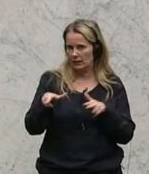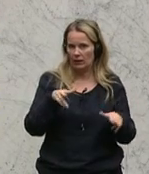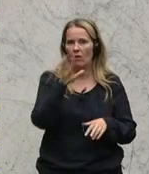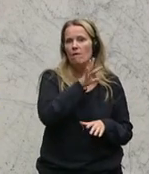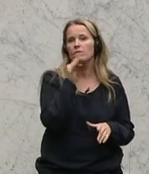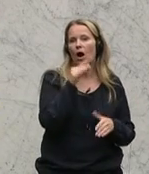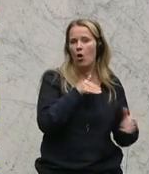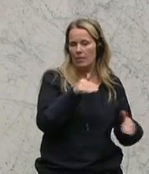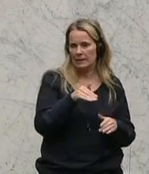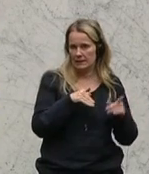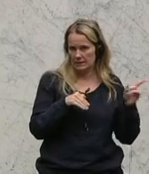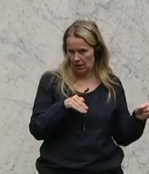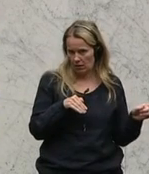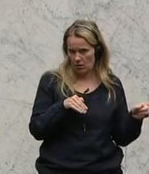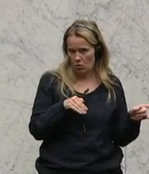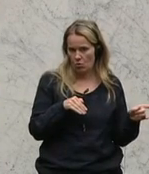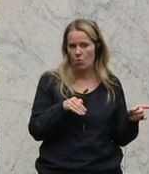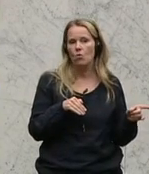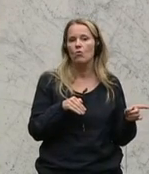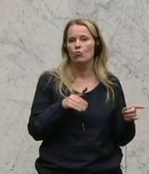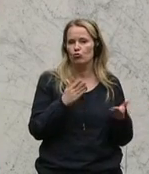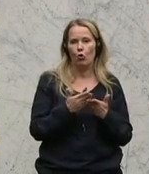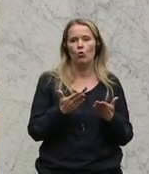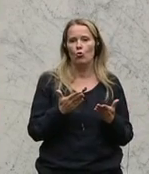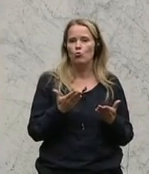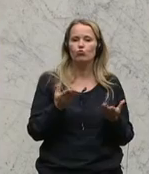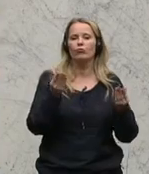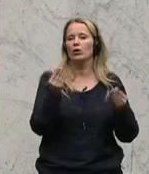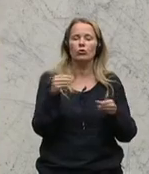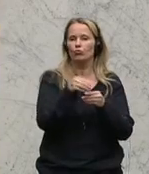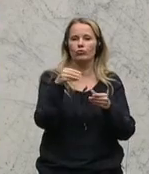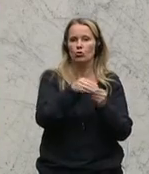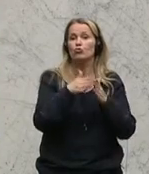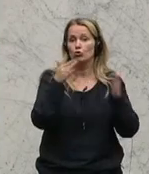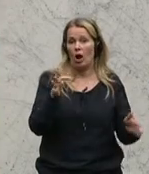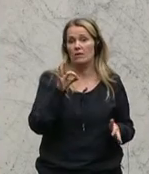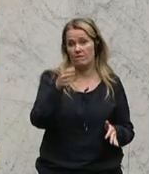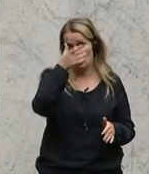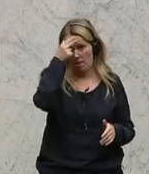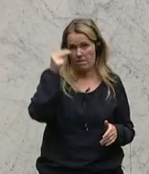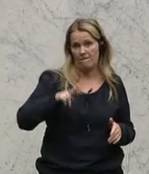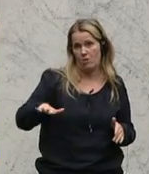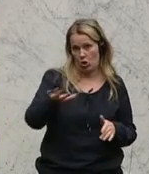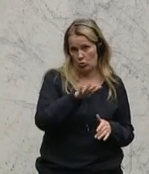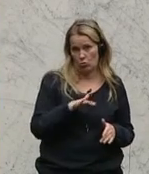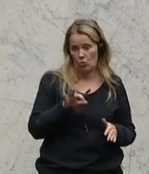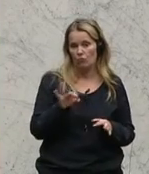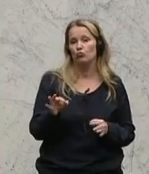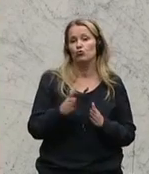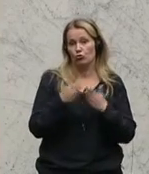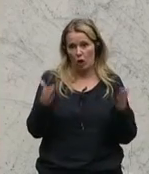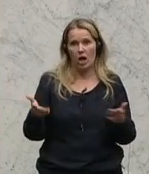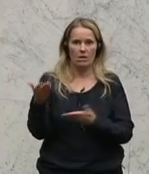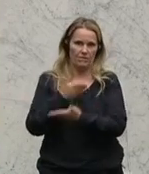Minister überüber erfüllt wird zum Schaden der Bevölkerung und zum Schaden der Wirtschaft.